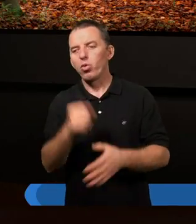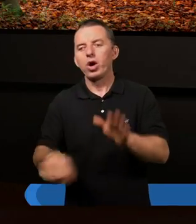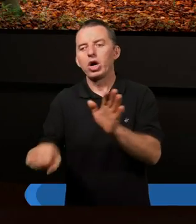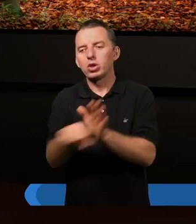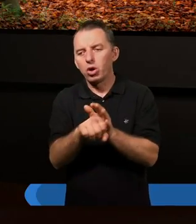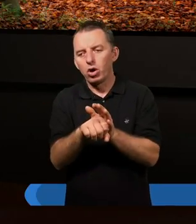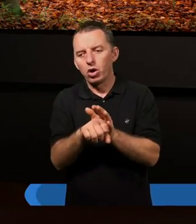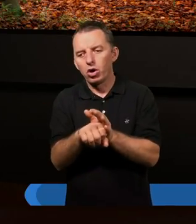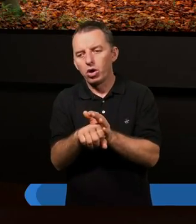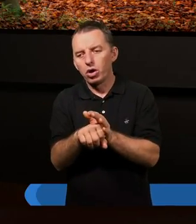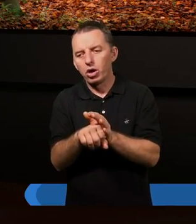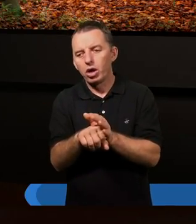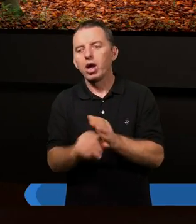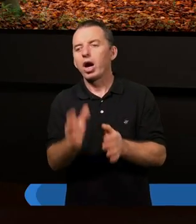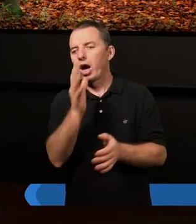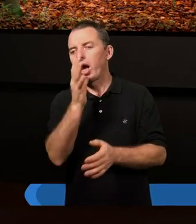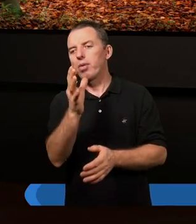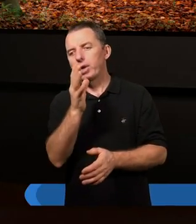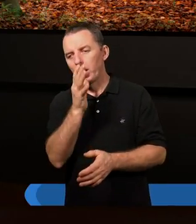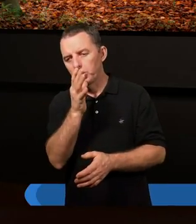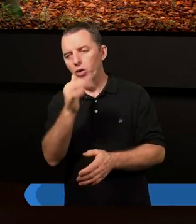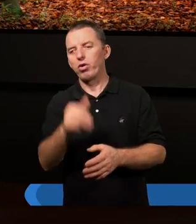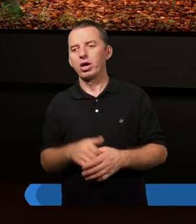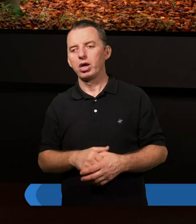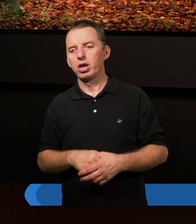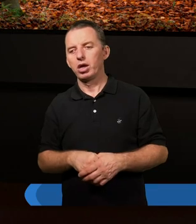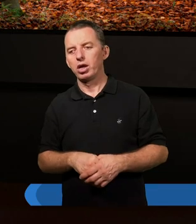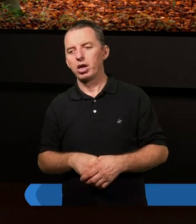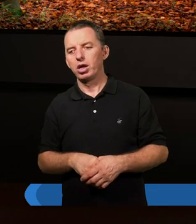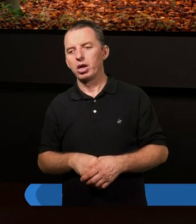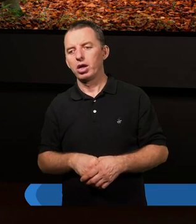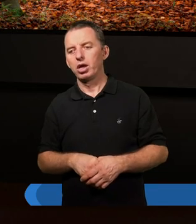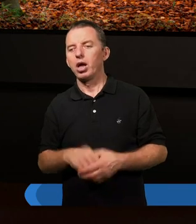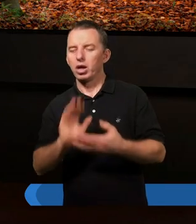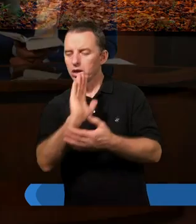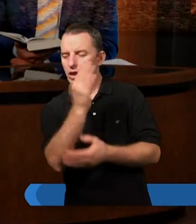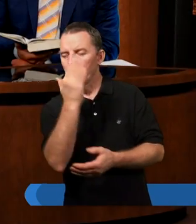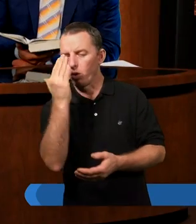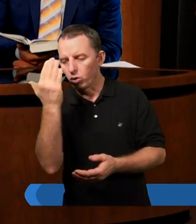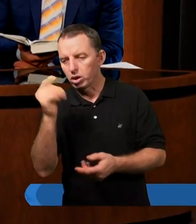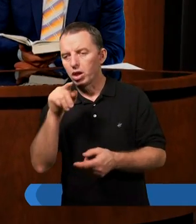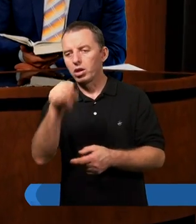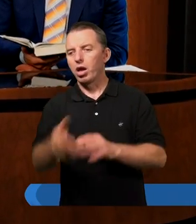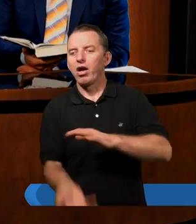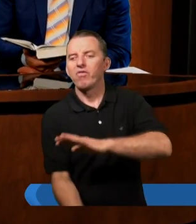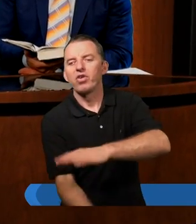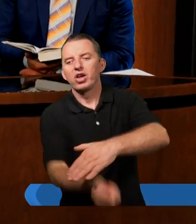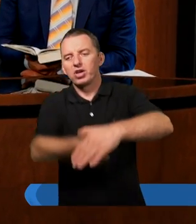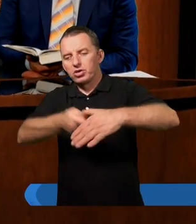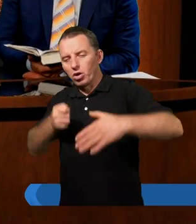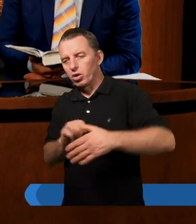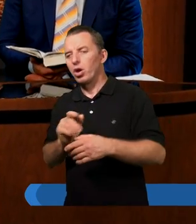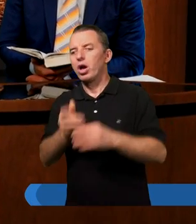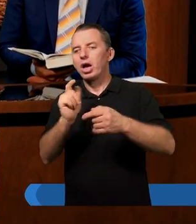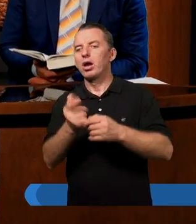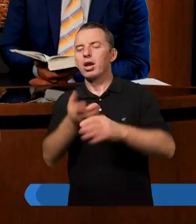hebrajczyków. Tak jest. I zilustrował to, że wyciągnął z pieca